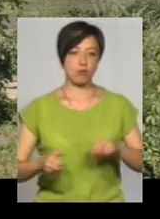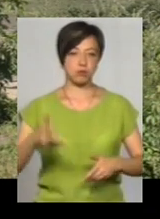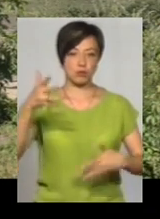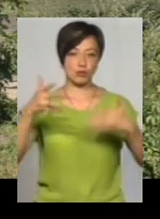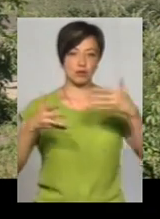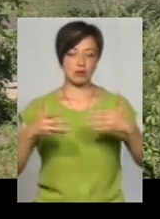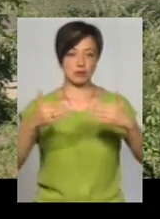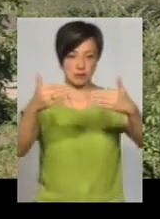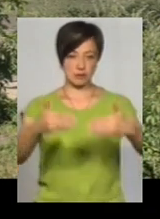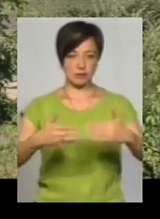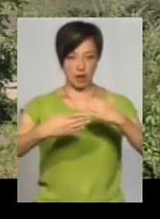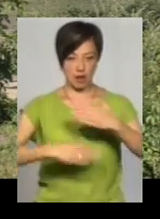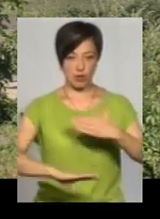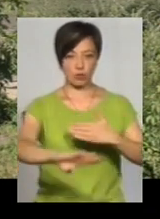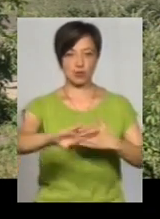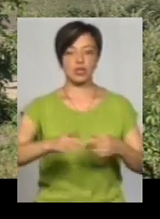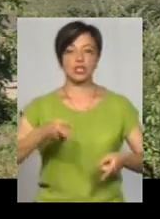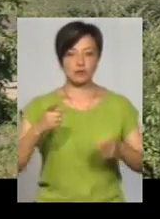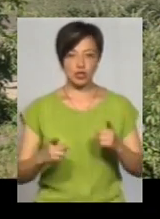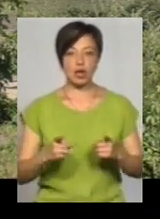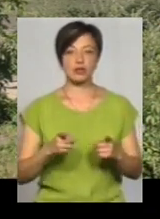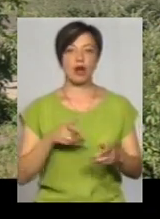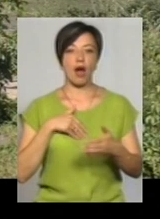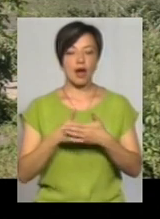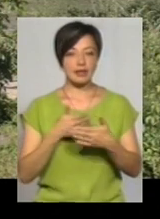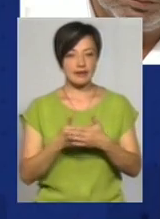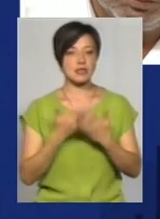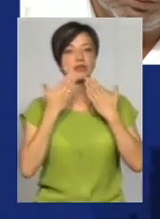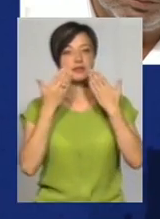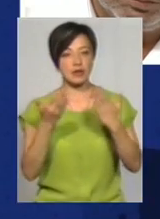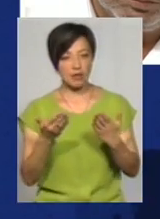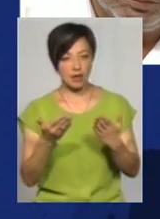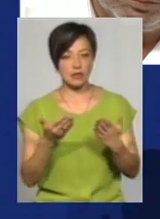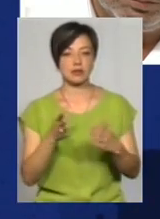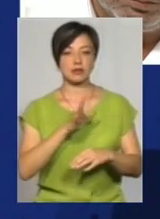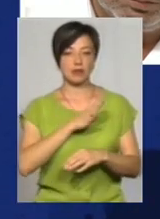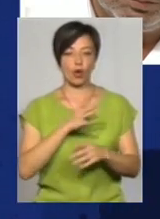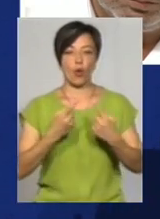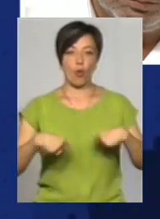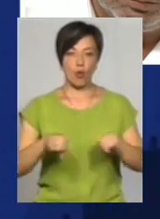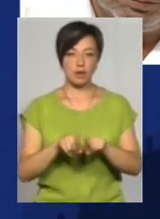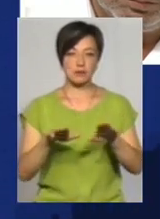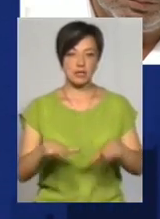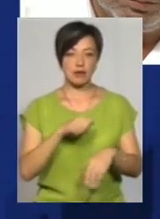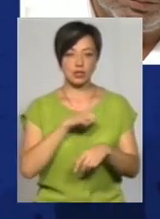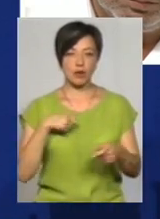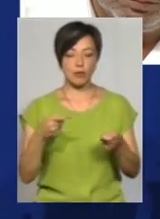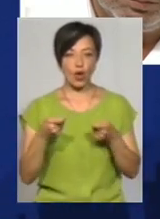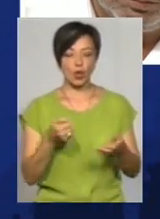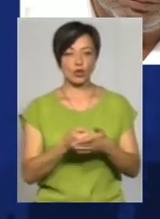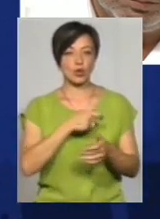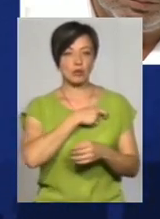нависають над каньйоном. Звичайно, громадськість зверталася до органу місцевого самоврядування, до